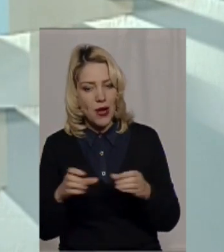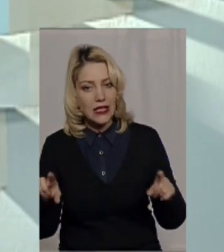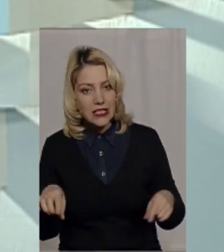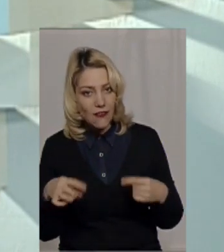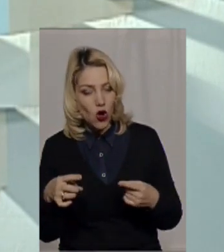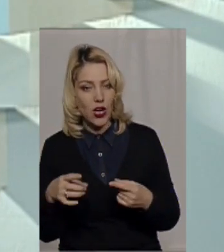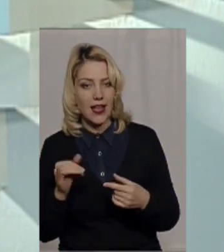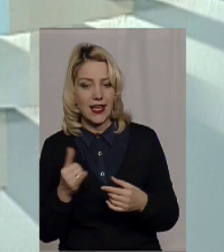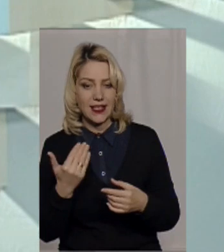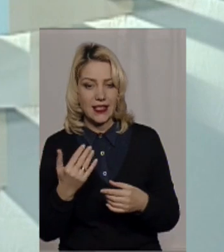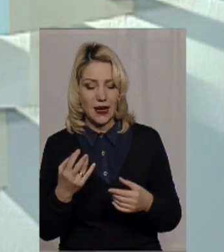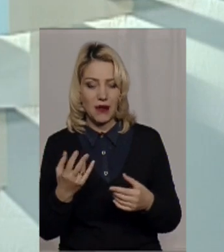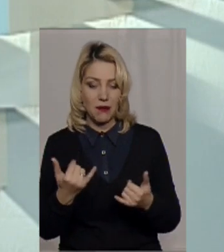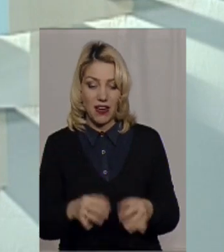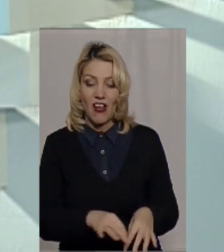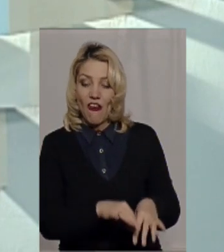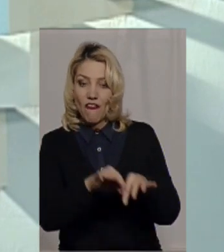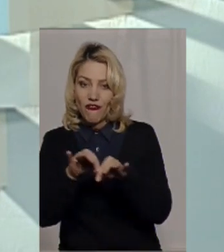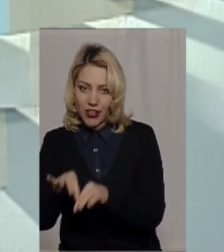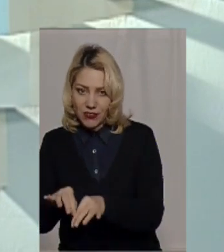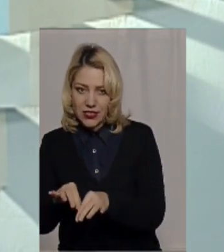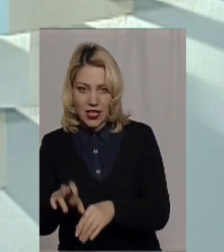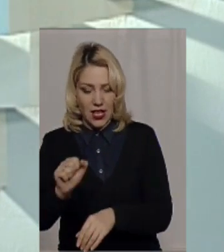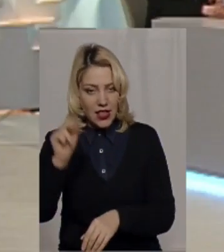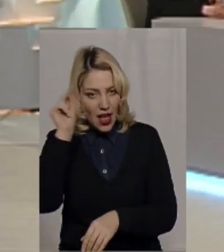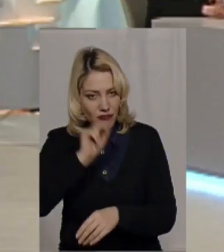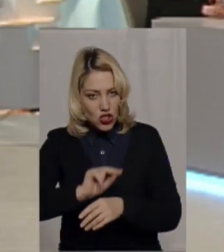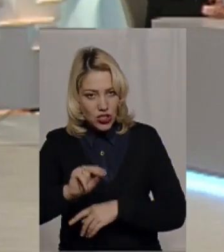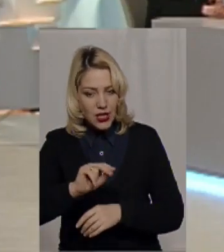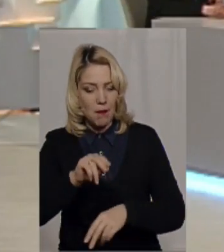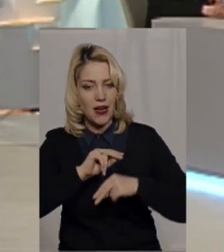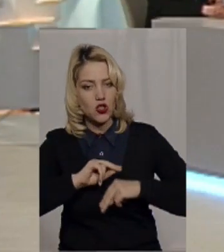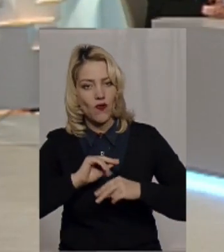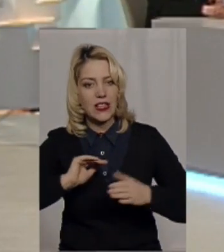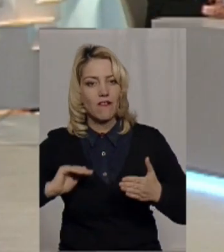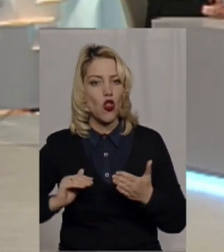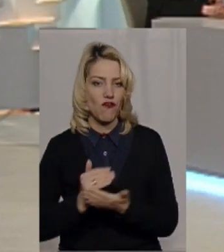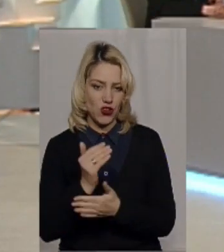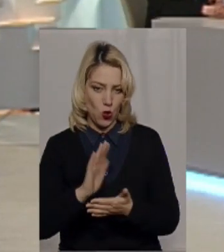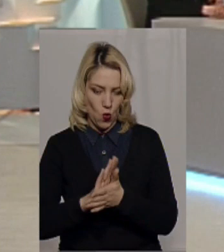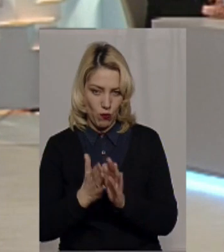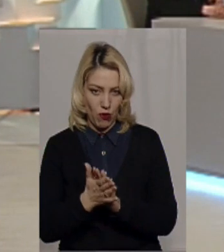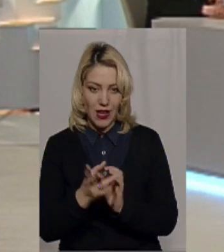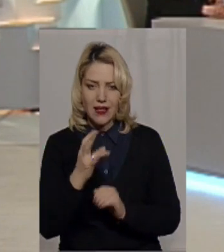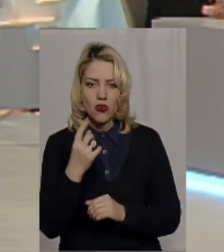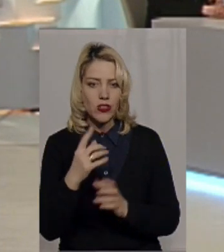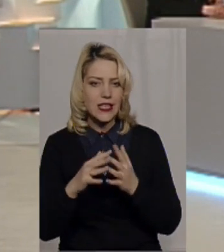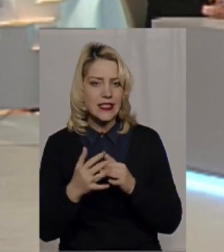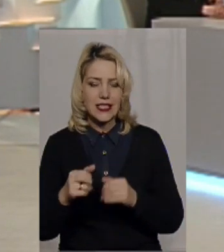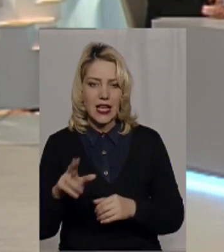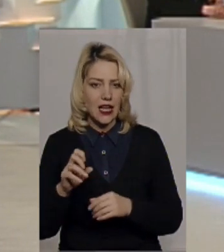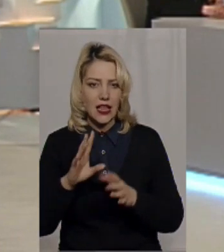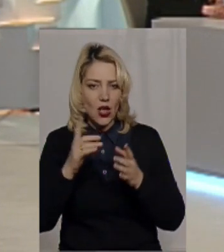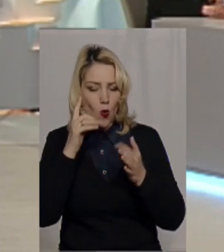вивести, навчити працювати в нових умовах. Тому що раніше жодна сільська рада не уявляла собі, що таке